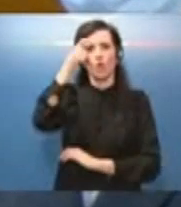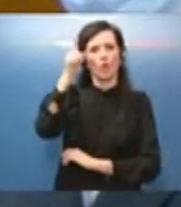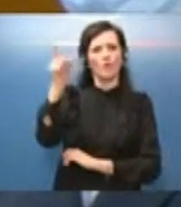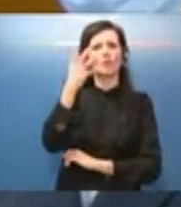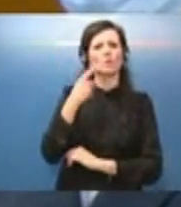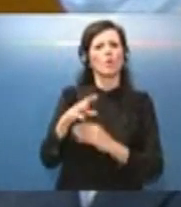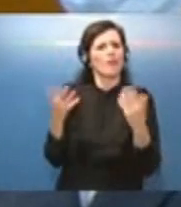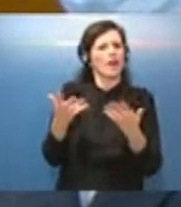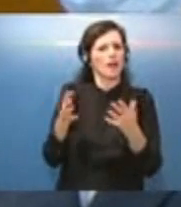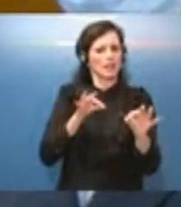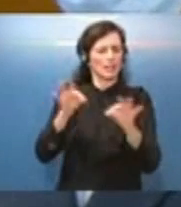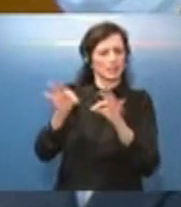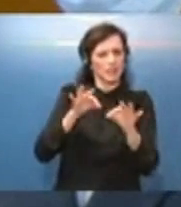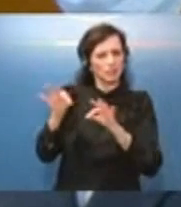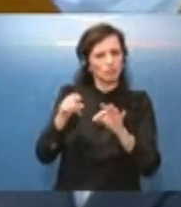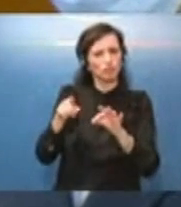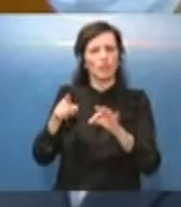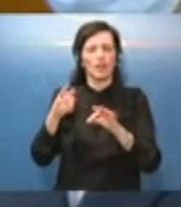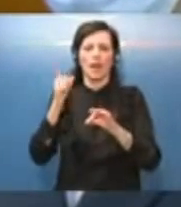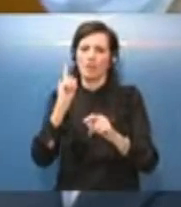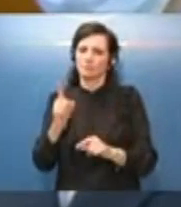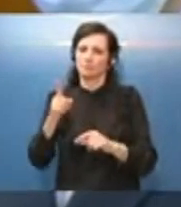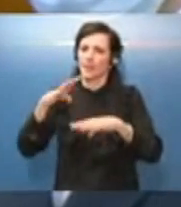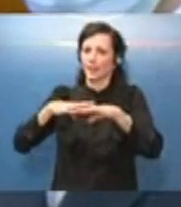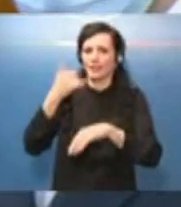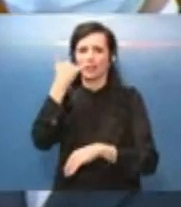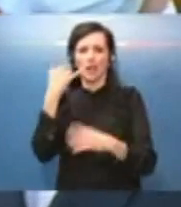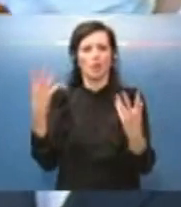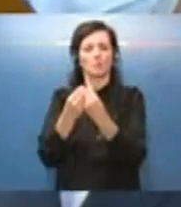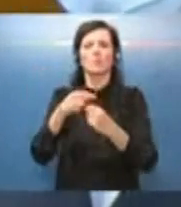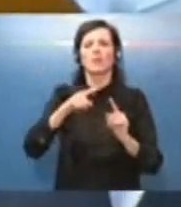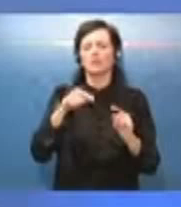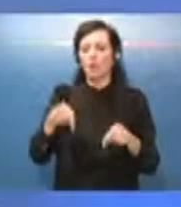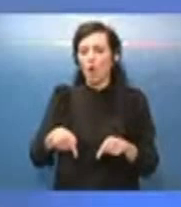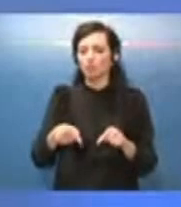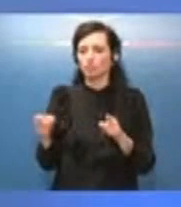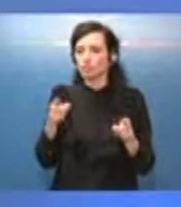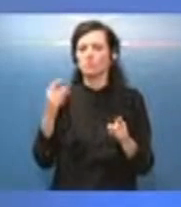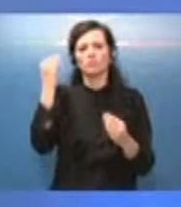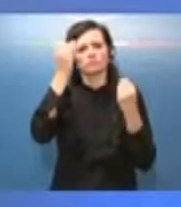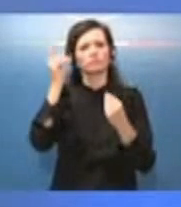strategicità della rete e qual è il ragionamento che si fa oggi. Grazie. Sì,